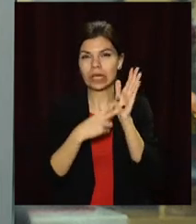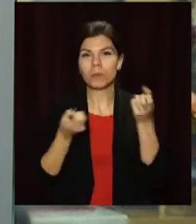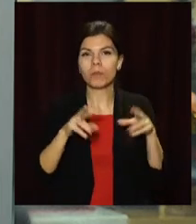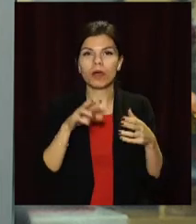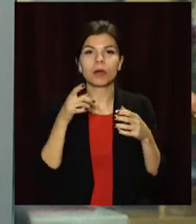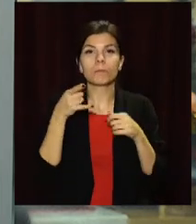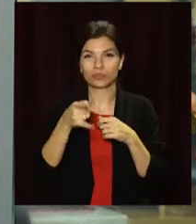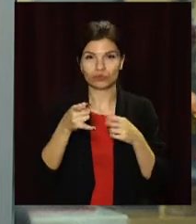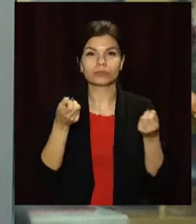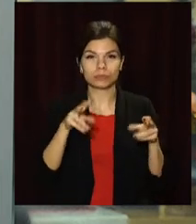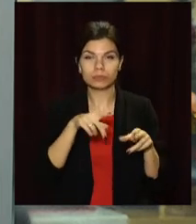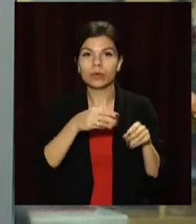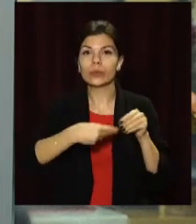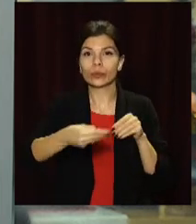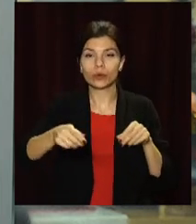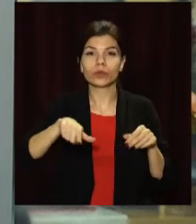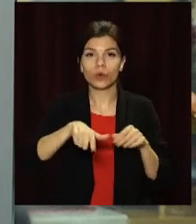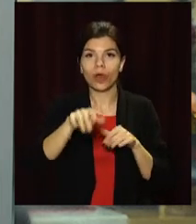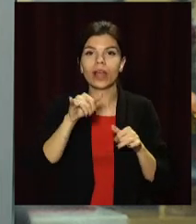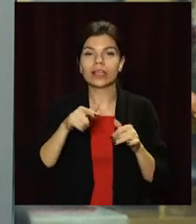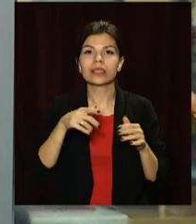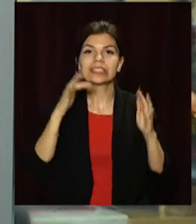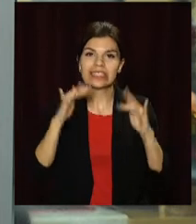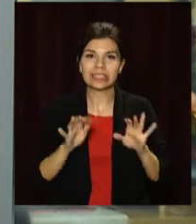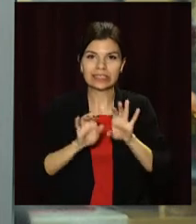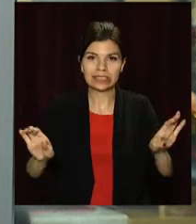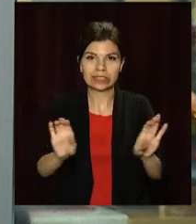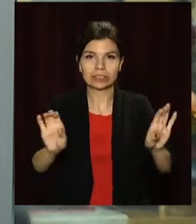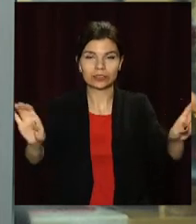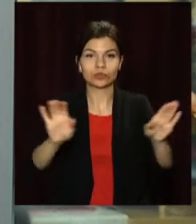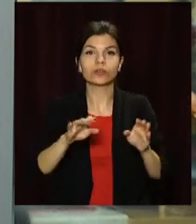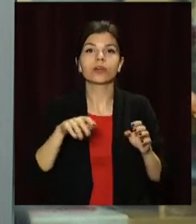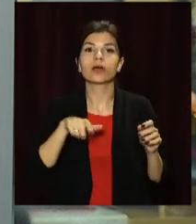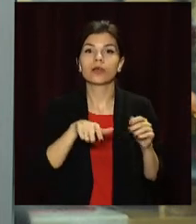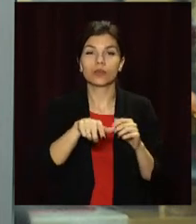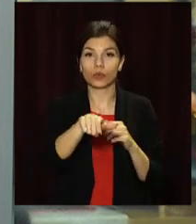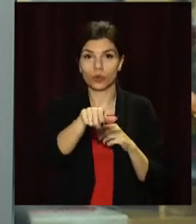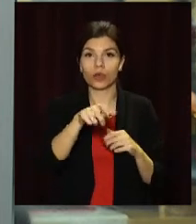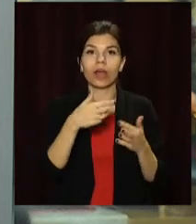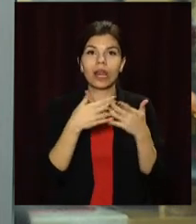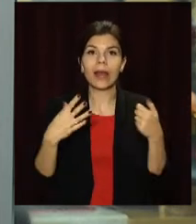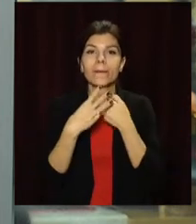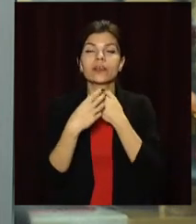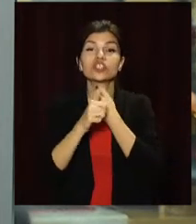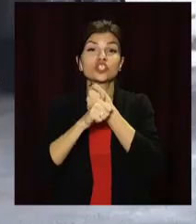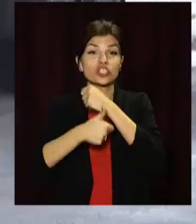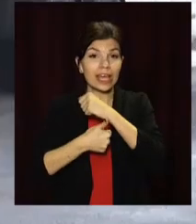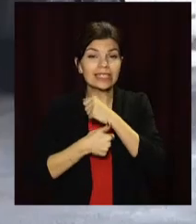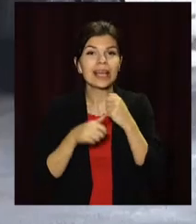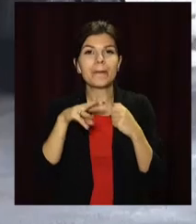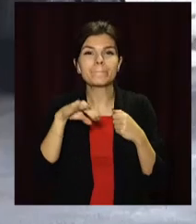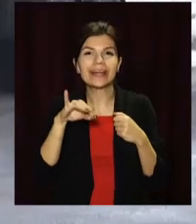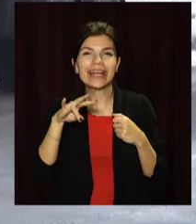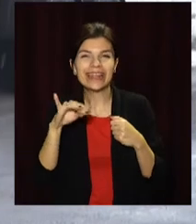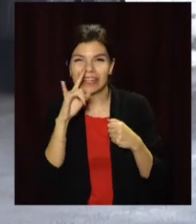автомобілів. Вони посипали дороги і розчищали тротуари. Пішохідні доріжки обробляли 16 міні-машин. На ранок комунальники вже